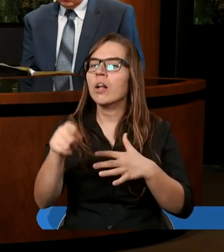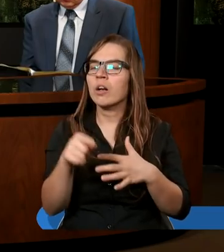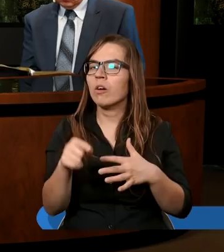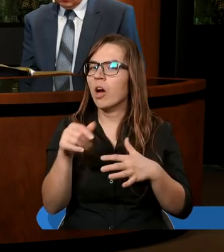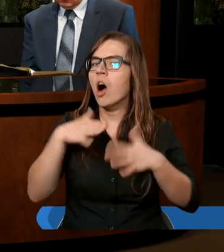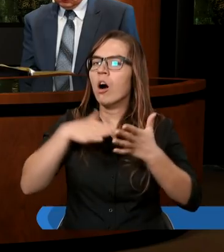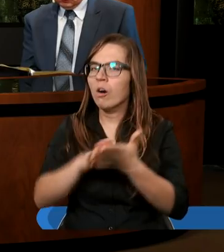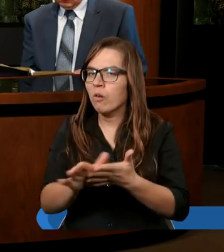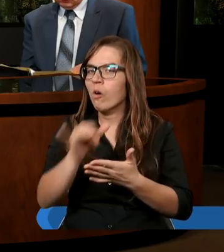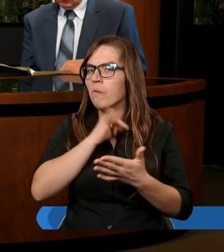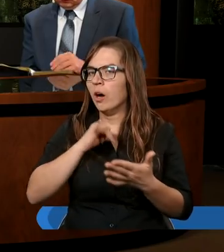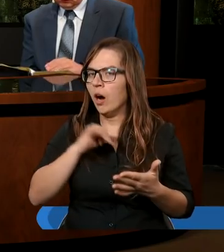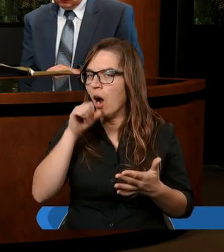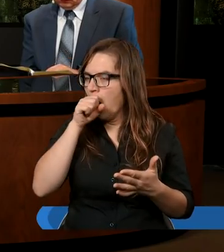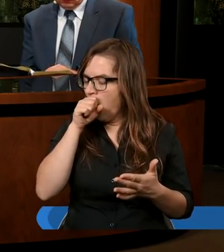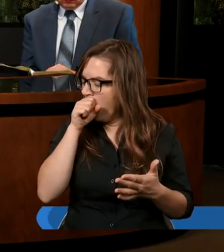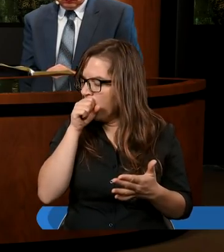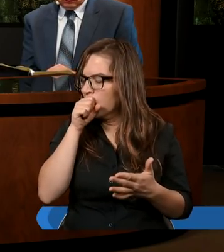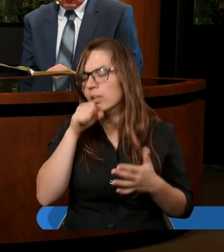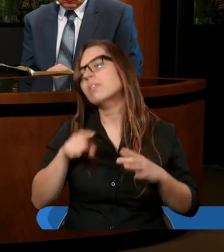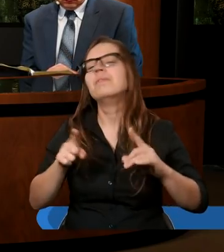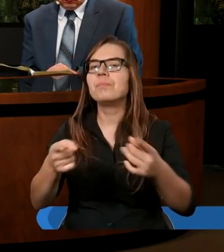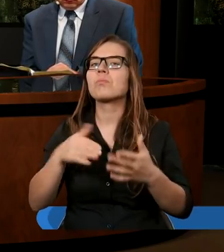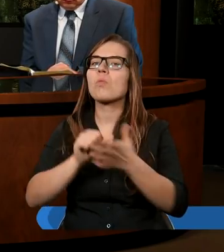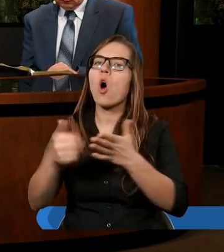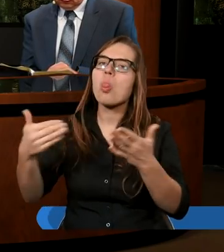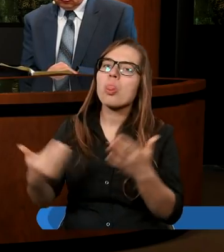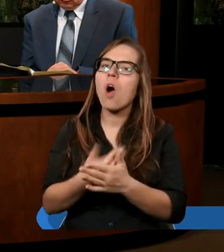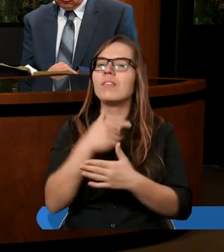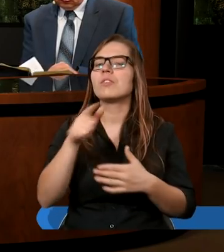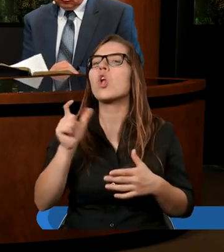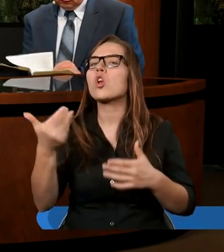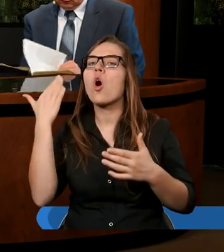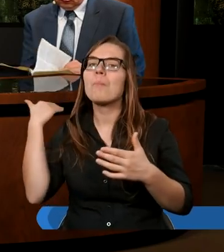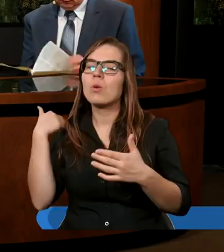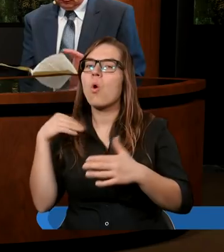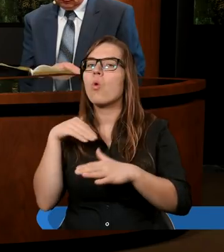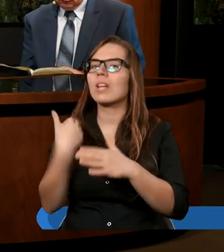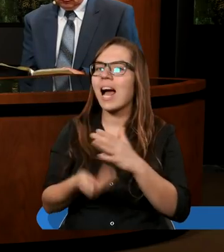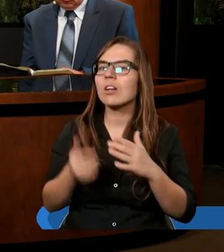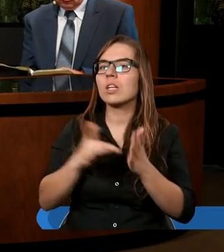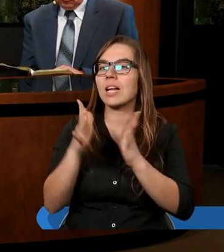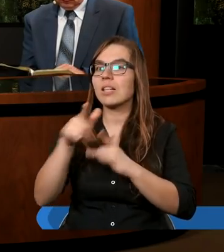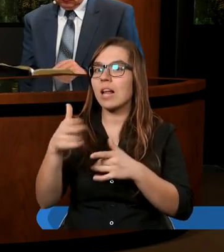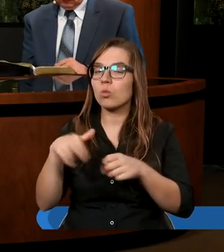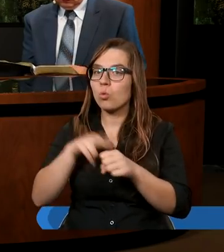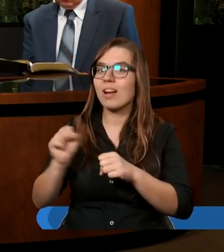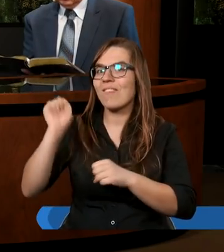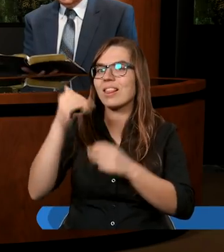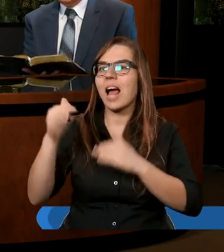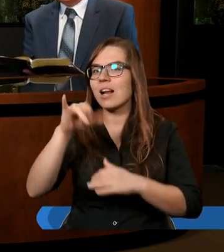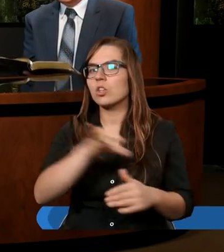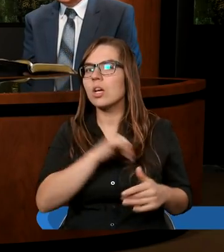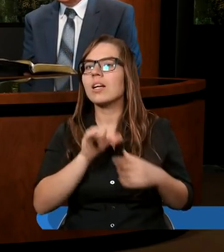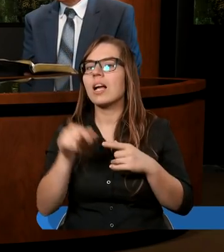rozpoczyna się dzieło odnowy. Teraz rozpoczyna się to, co zostało utracone. Jezus jako ten, który zwyciężył nad grzechem,